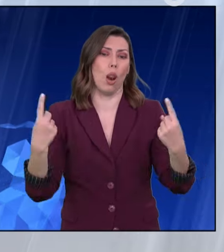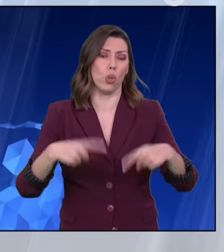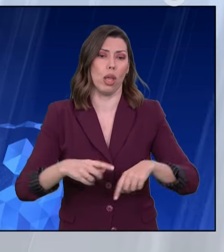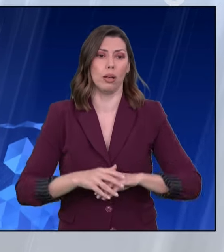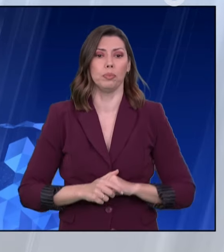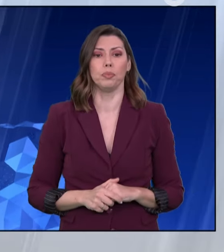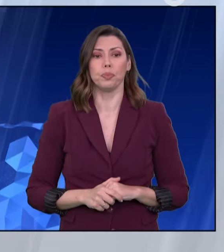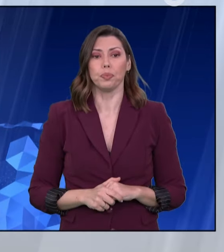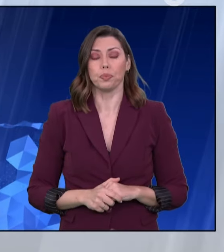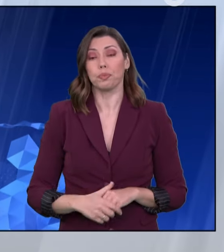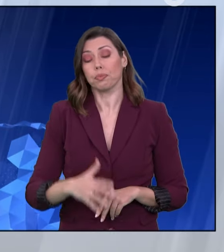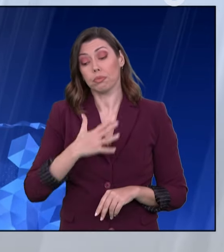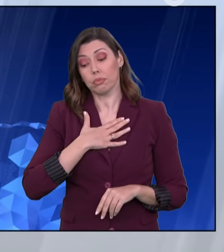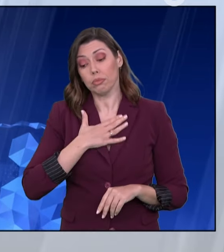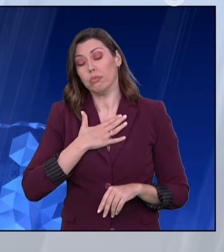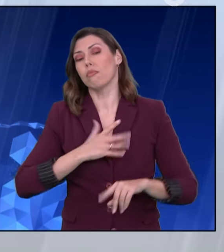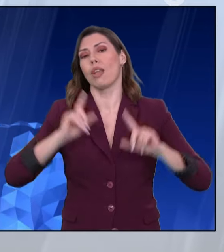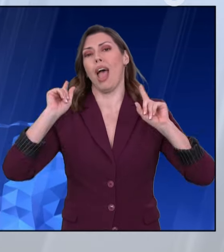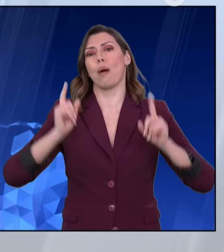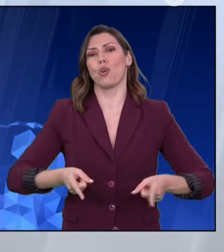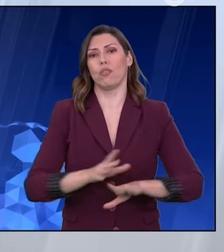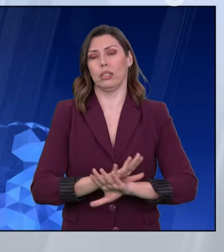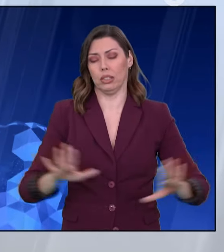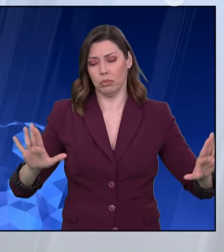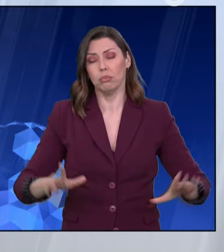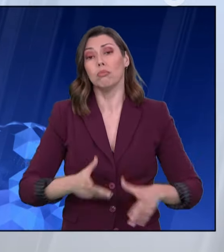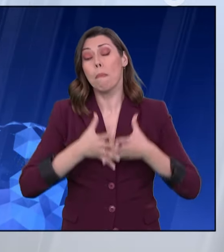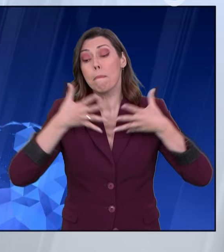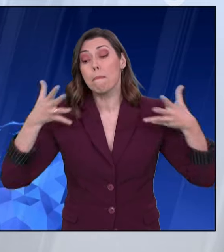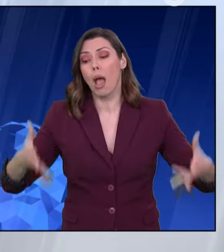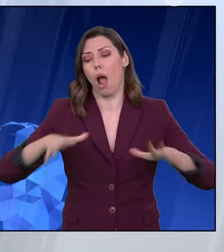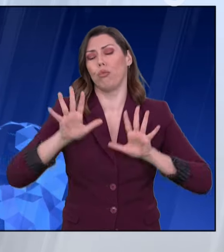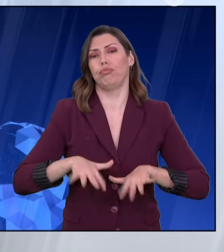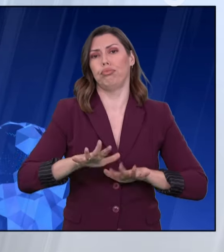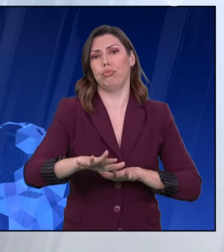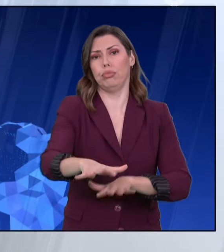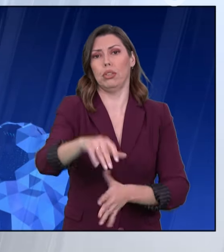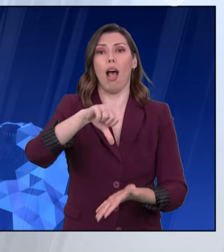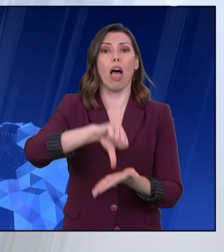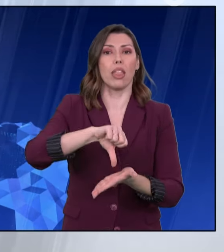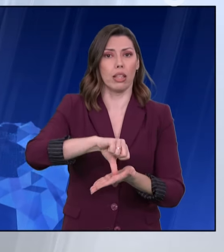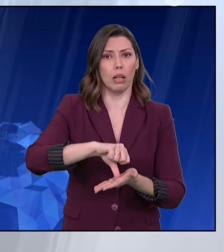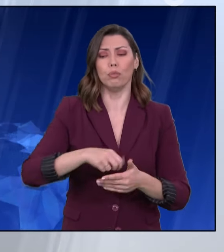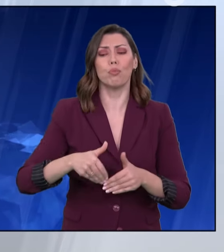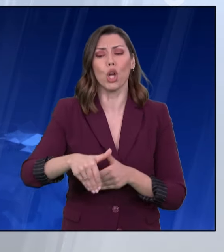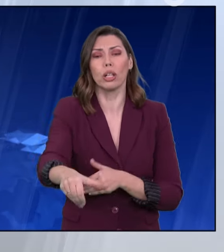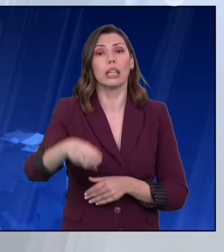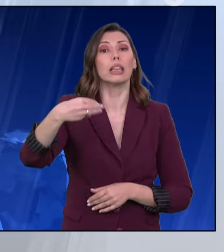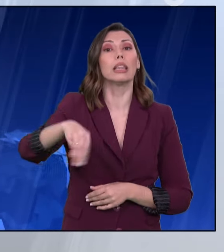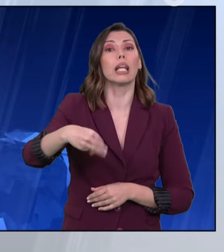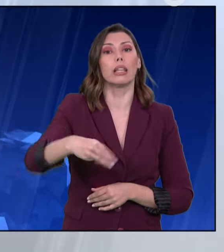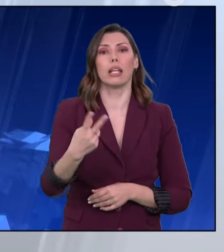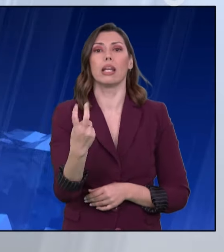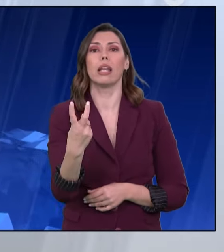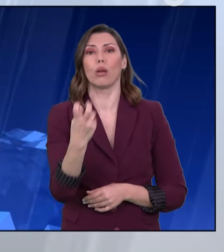Αποφασίσαμε να κάνουμε ένα μεγάλο συλλαλητήριο στην Αθήνα την 3η 20 Φεβρουαρίου